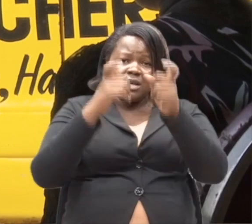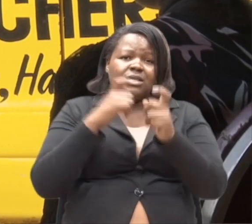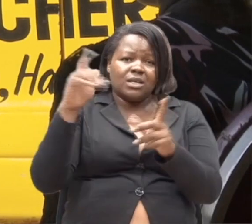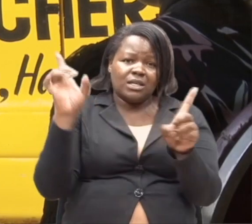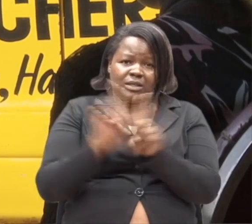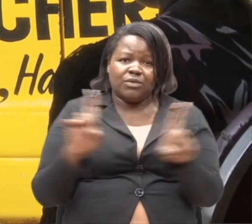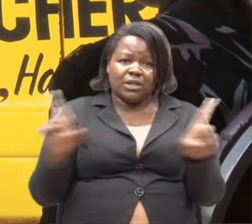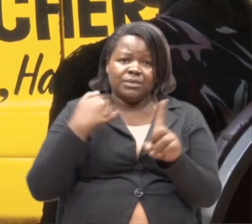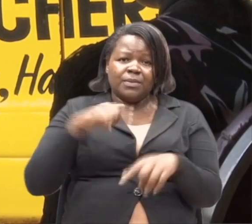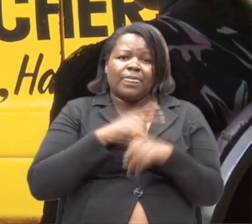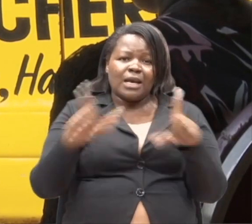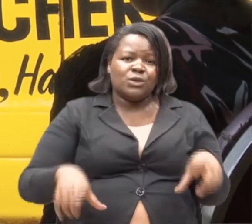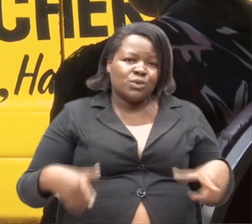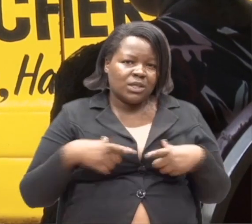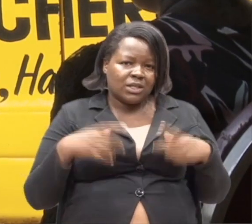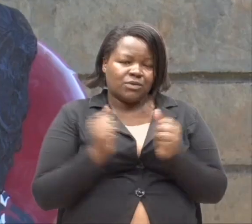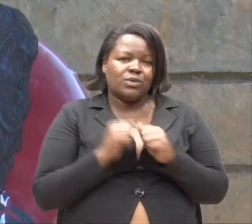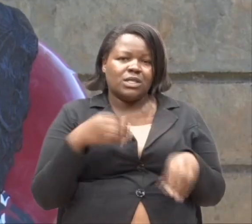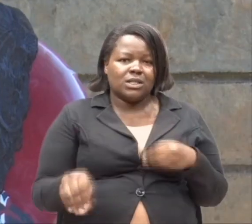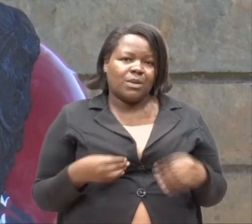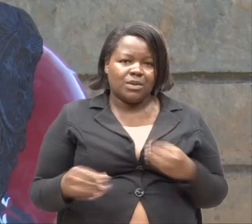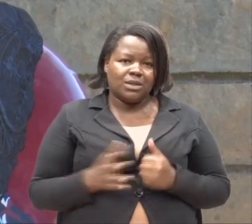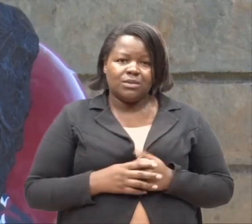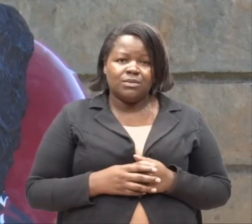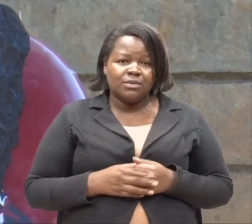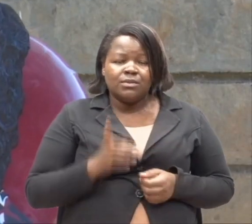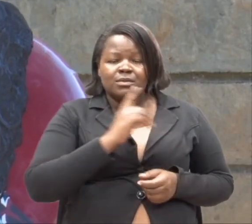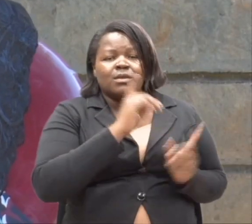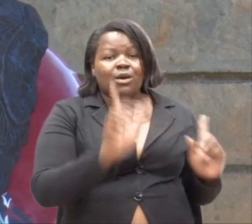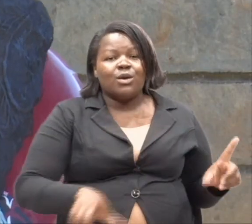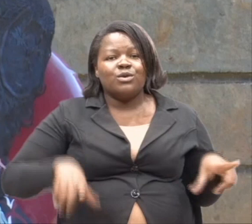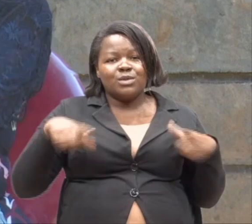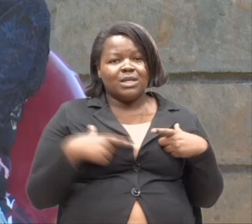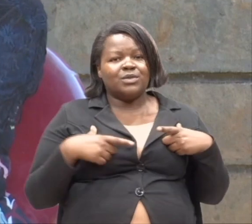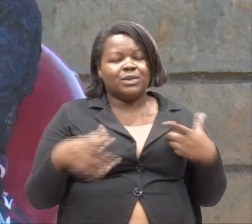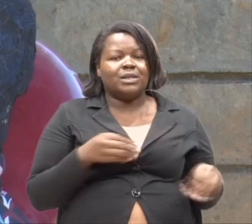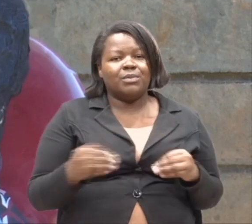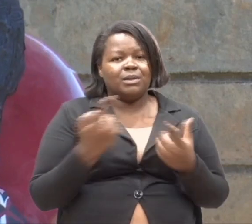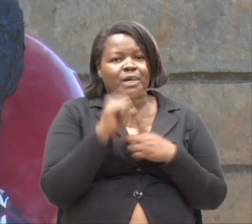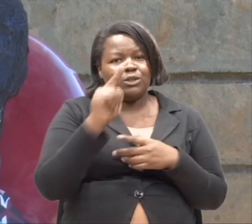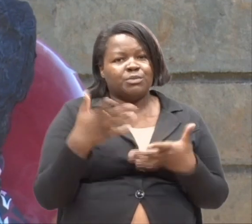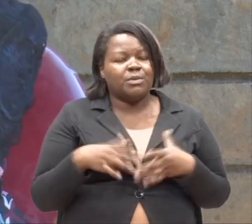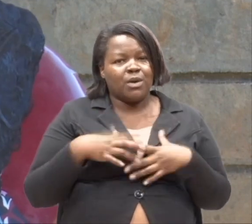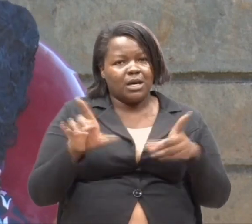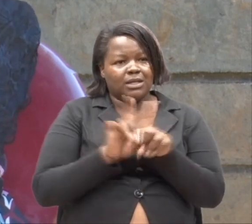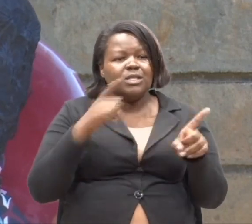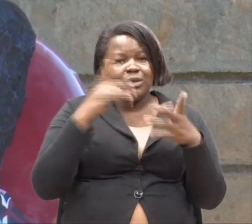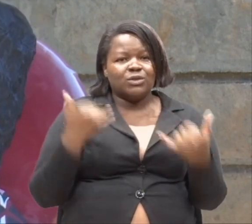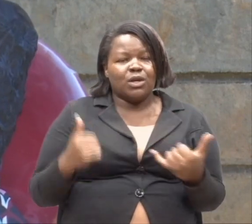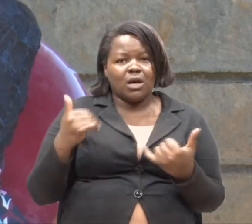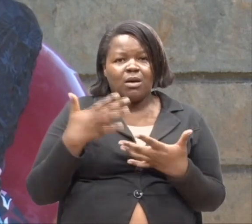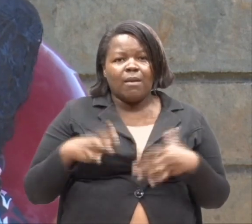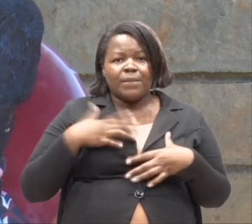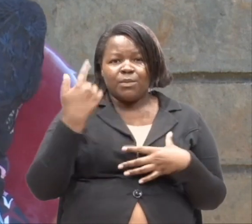alemavu. Tunaishi na ulemavu. Munaishi tuna ulemavu. Nini tofauti. Aya kwa yule ambaye